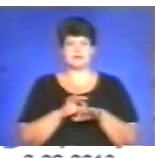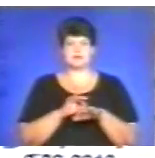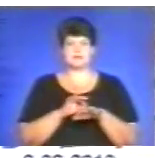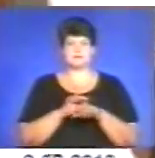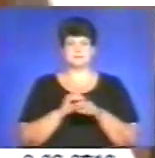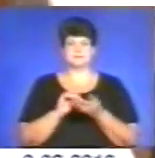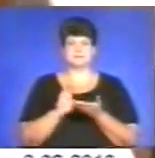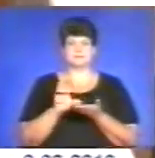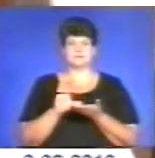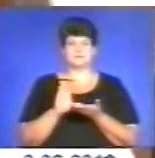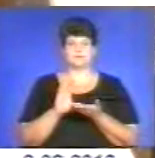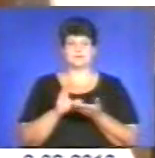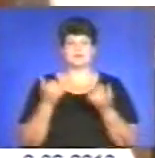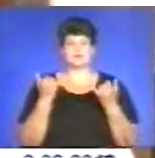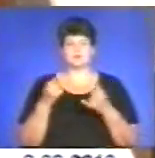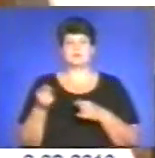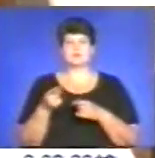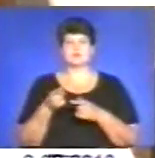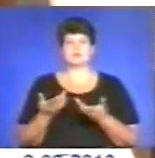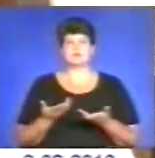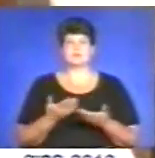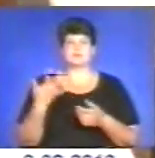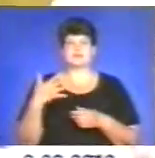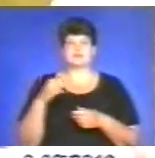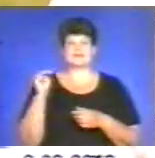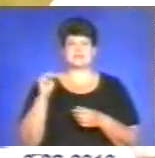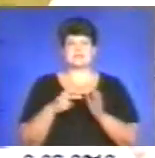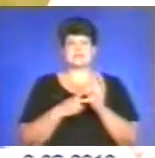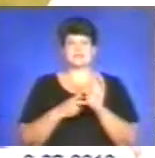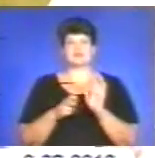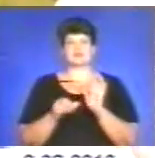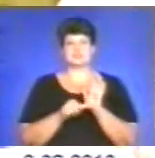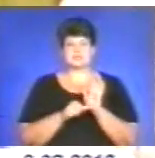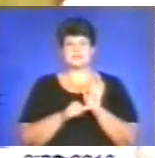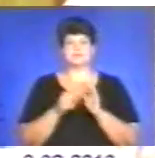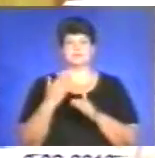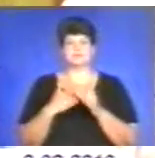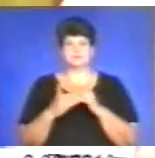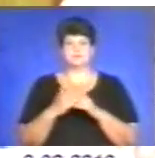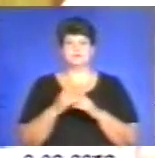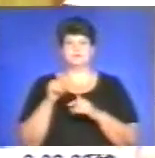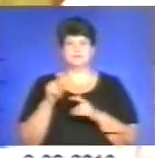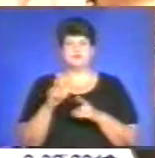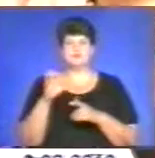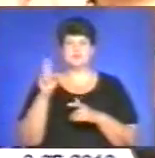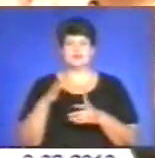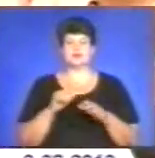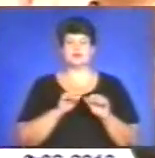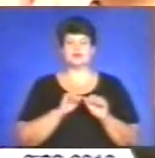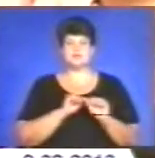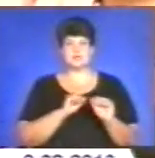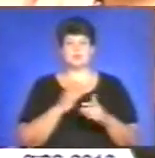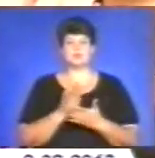підвищення. Нині на Тернопільщині проживає 50 706 інвалідів. Про їхній соціальний захист і обслуговування